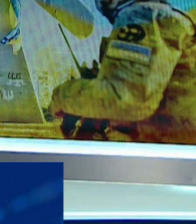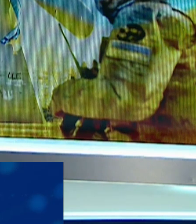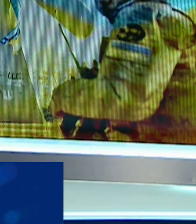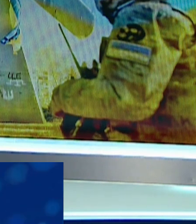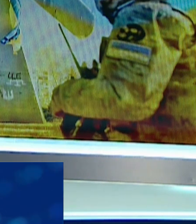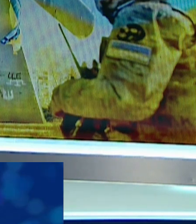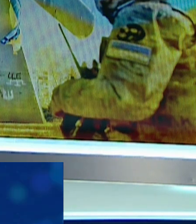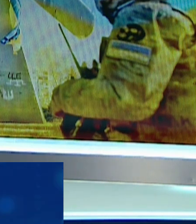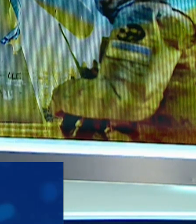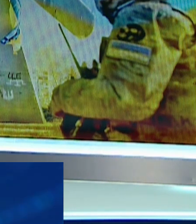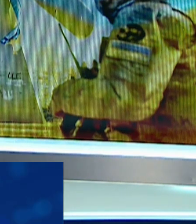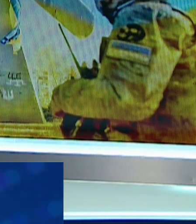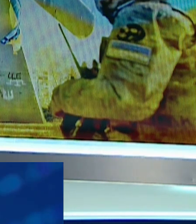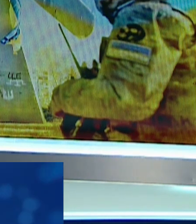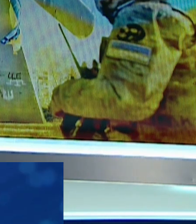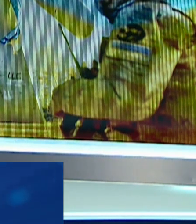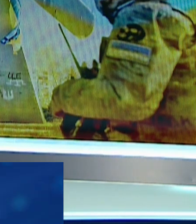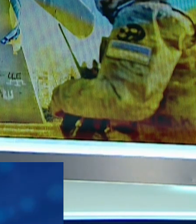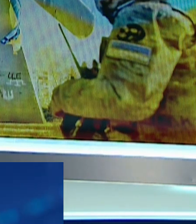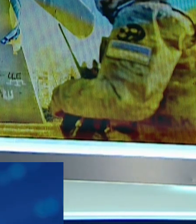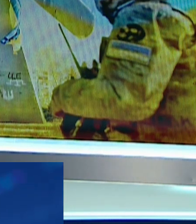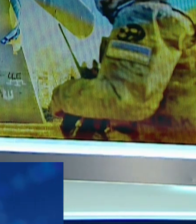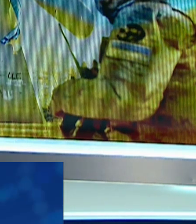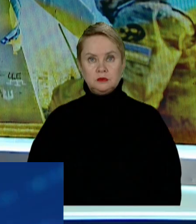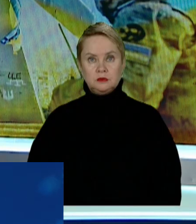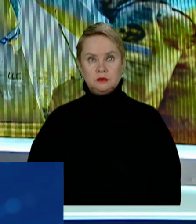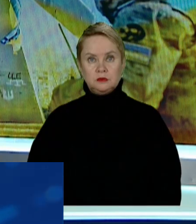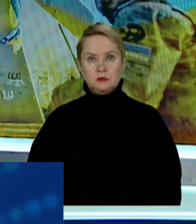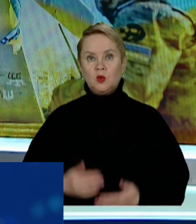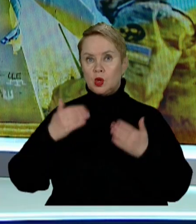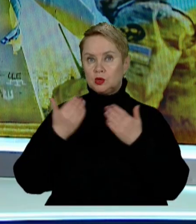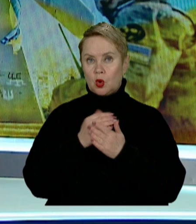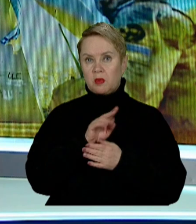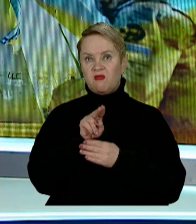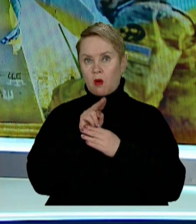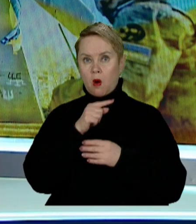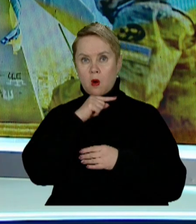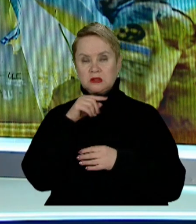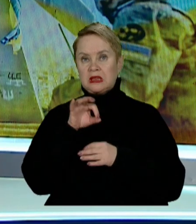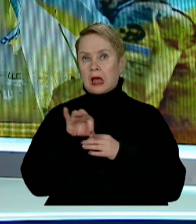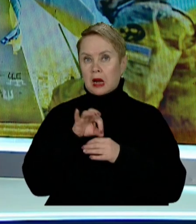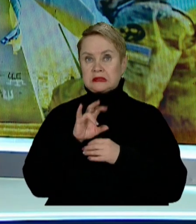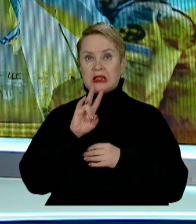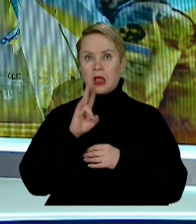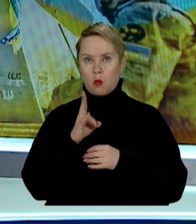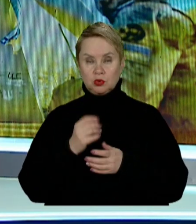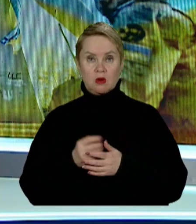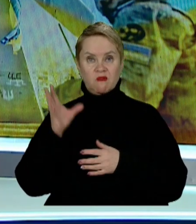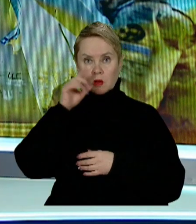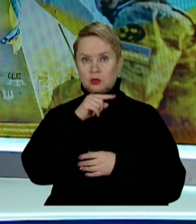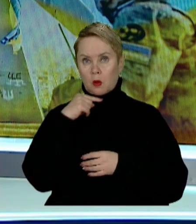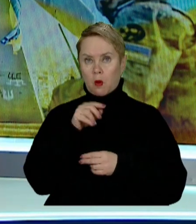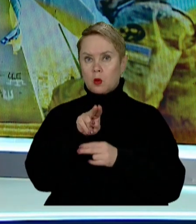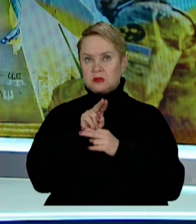Вітаю час новин на 11 каналі і далі у випуску про важливі події на цю мить. Знову під вогнем російських терористів Нікопольщина. Вночі